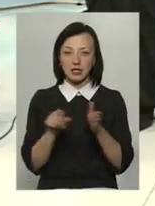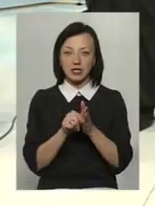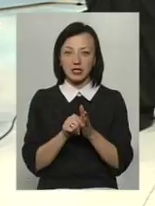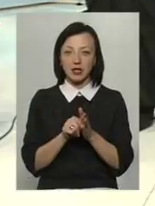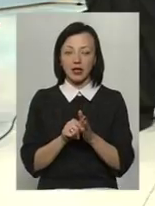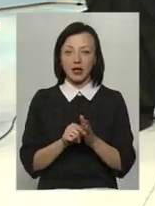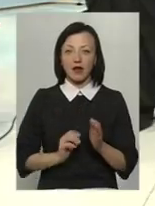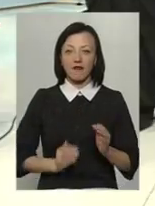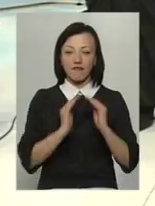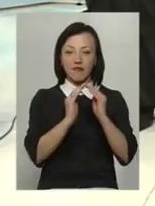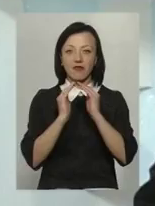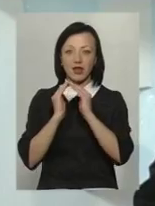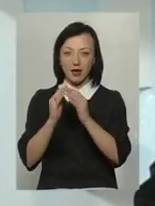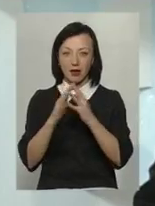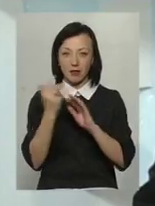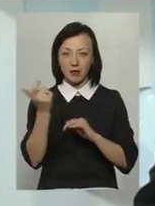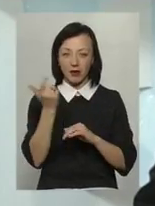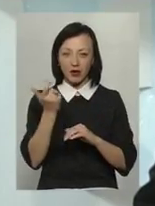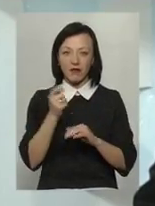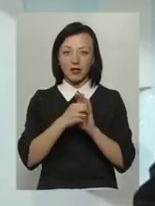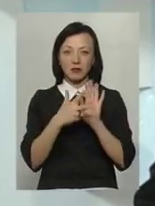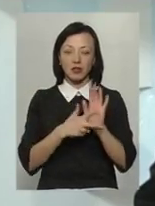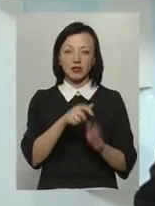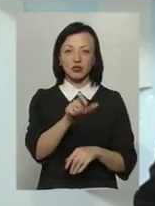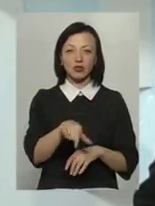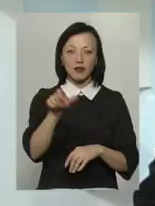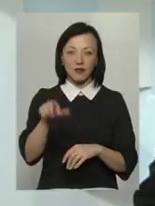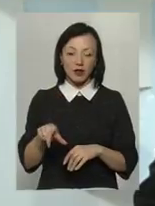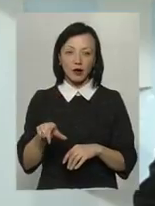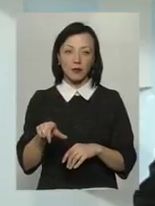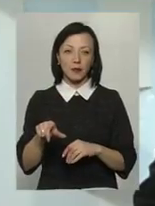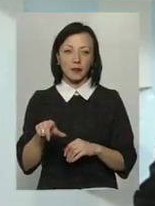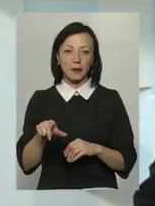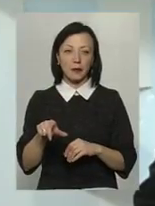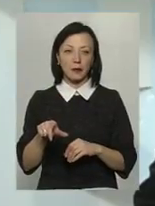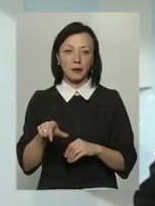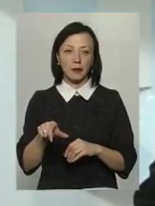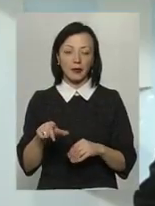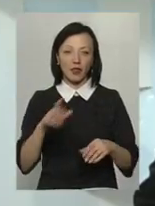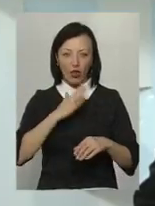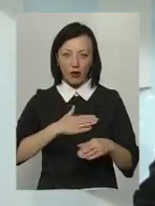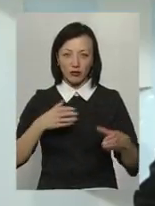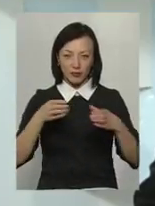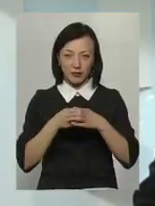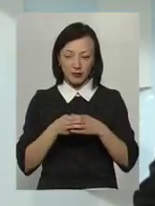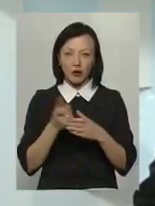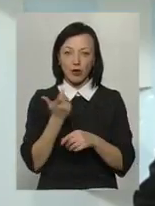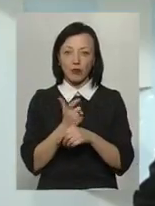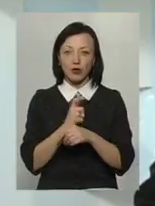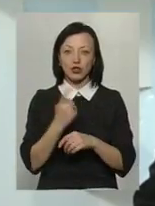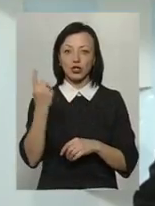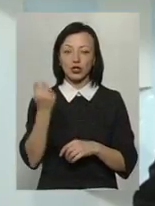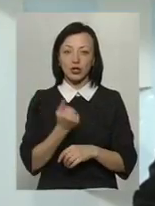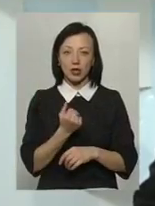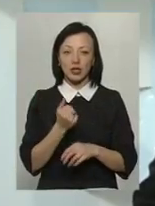18 чоловік, клуба органічного землєділля і фермери. А ми в Польщі неделю,